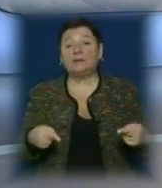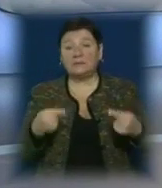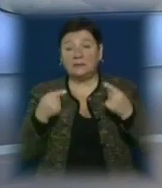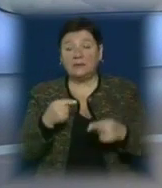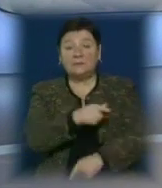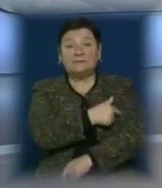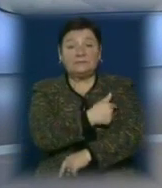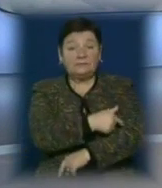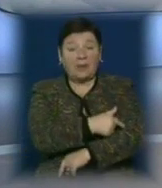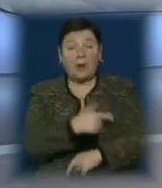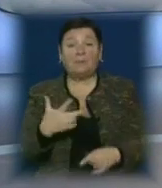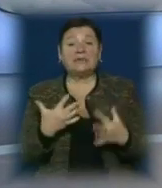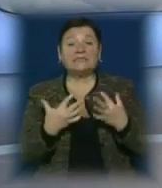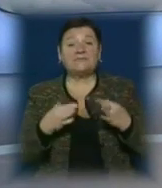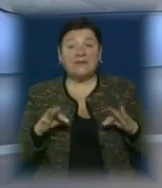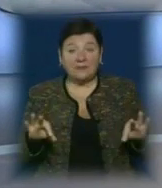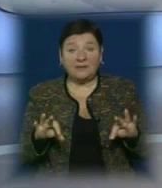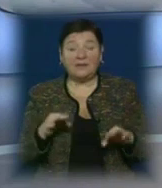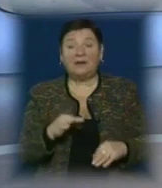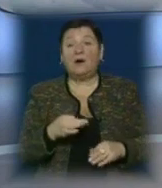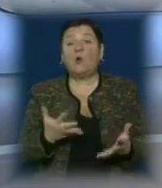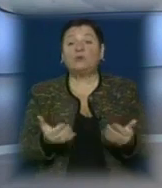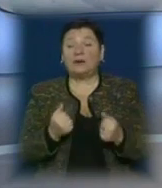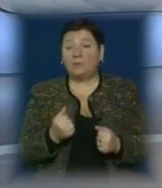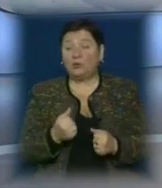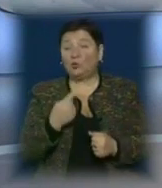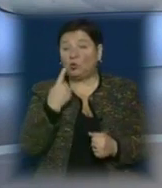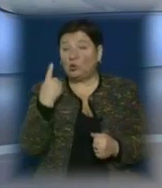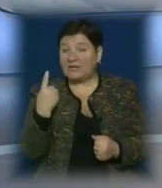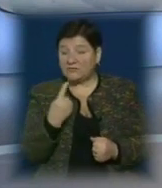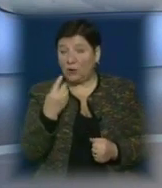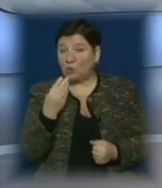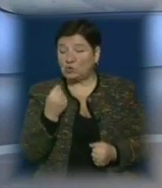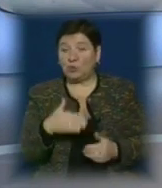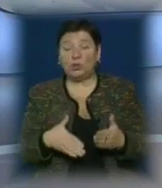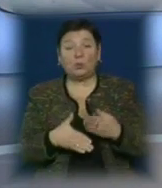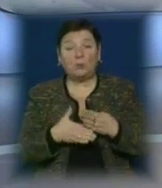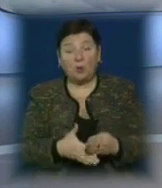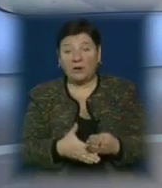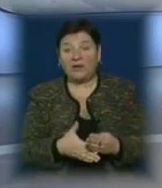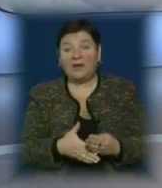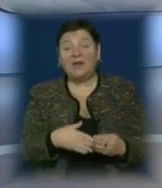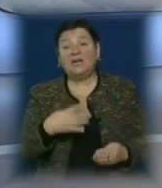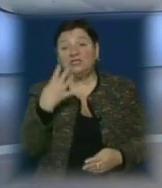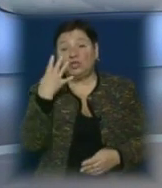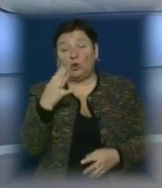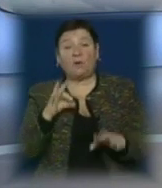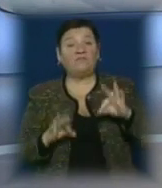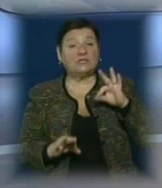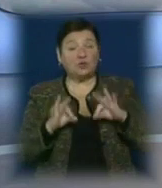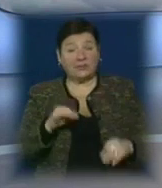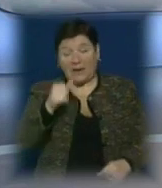закладах. При звільненні мобілізовані отримують виплату одноразової грошової допомоги в розмірі 4%